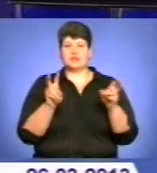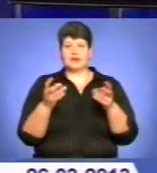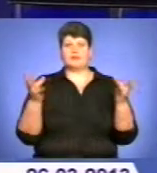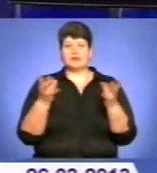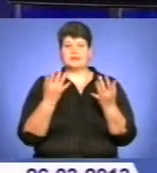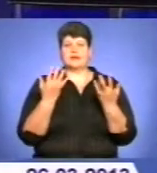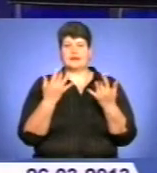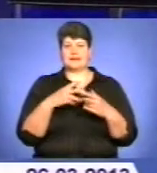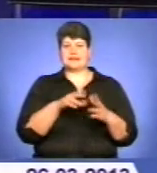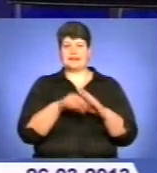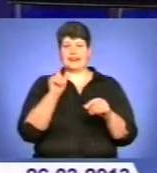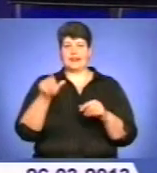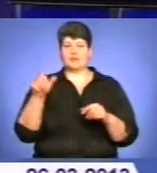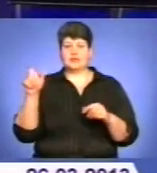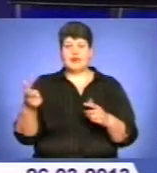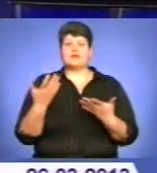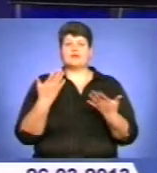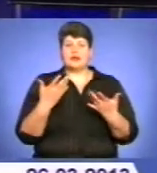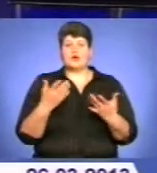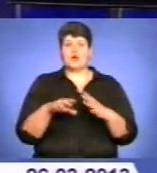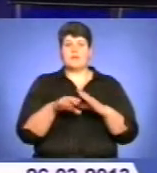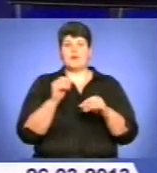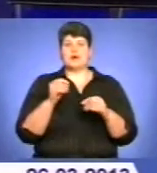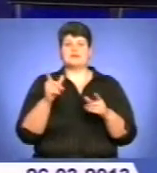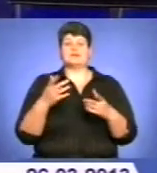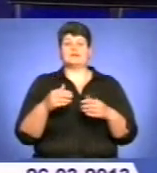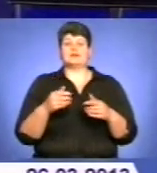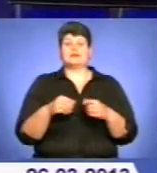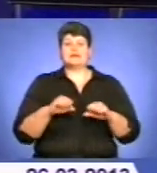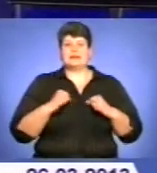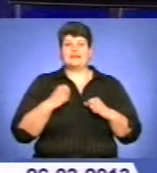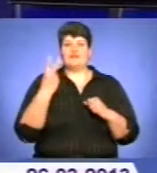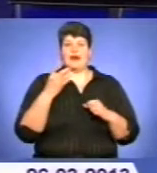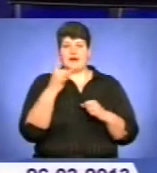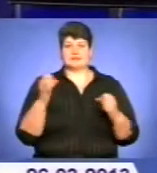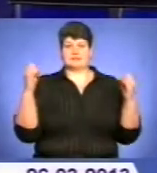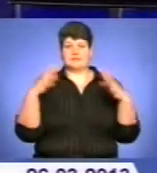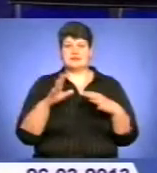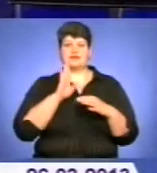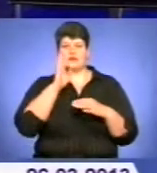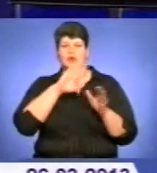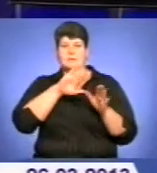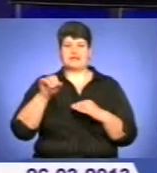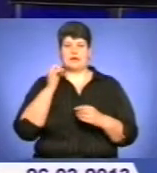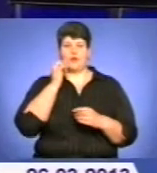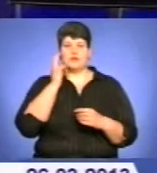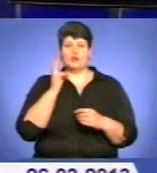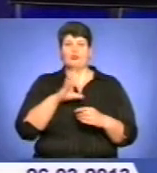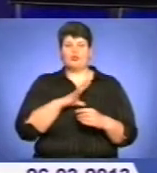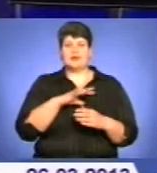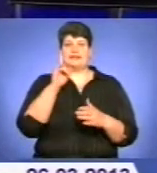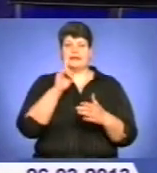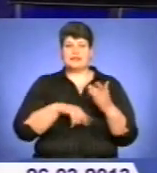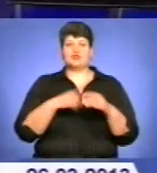кількість депутатів, хоча обранців обласної ради сьогодні двічі намагалися зібратися – зранку і після обіду. Була надія, що